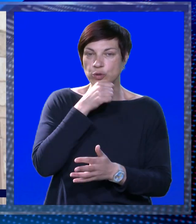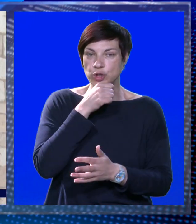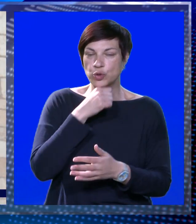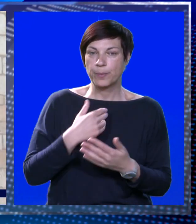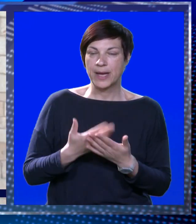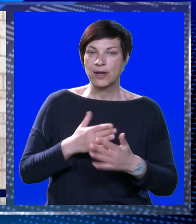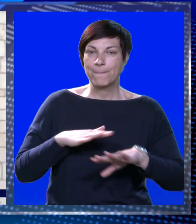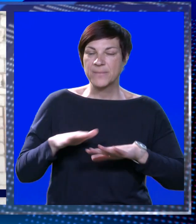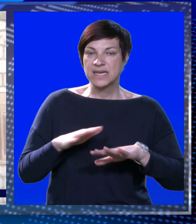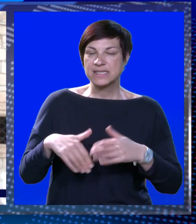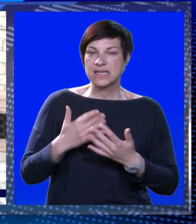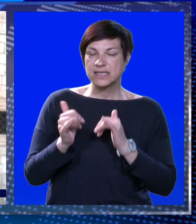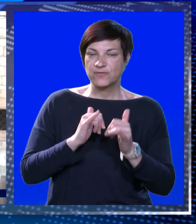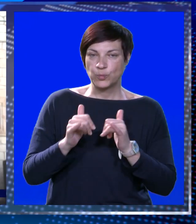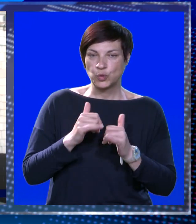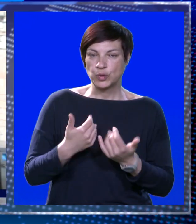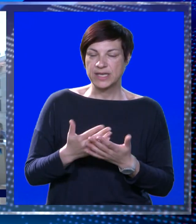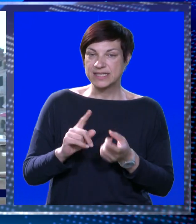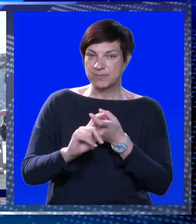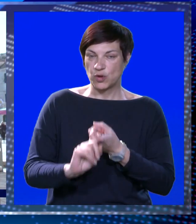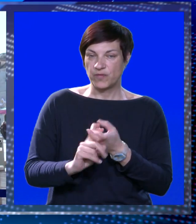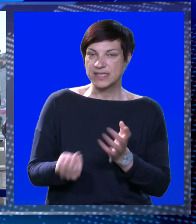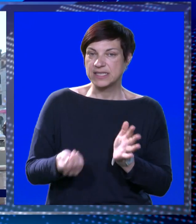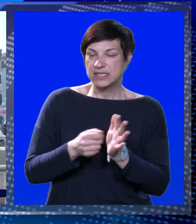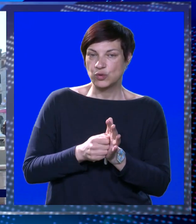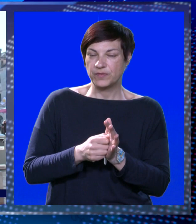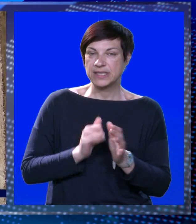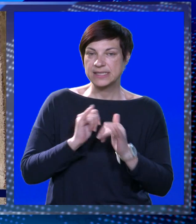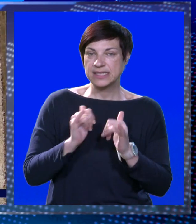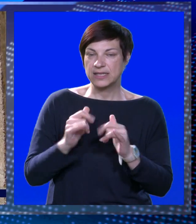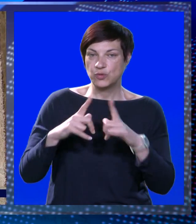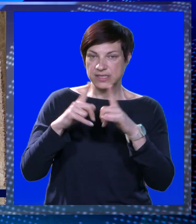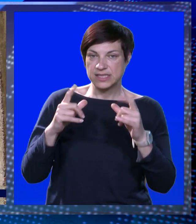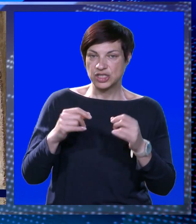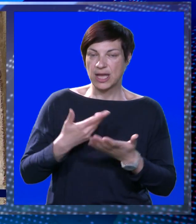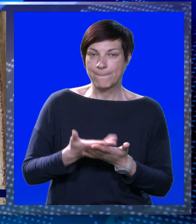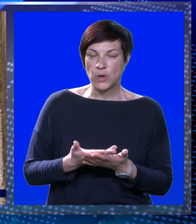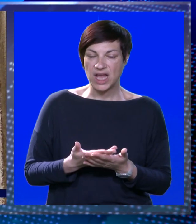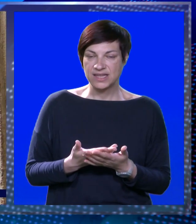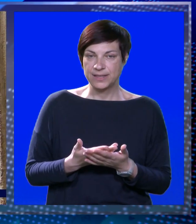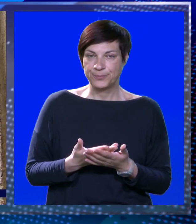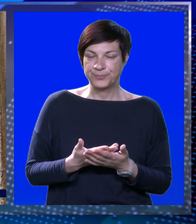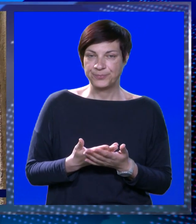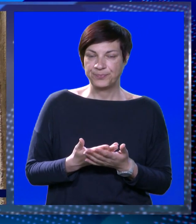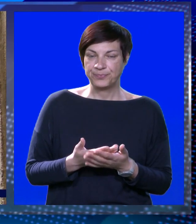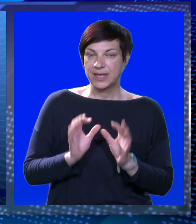-Neredvanskom županijom i Ministarstvom turizma u vezi sufinanciranja turističke ambulante.